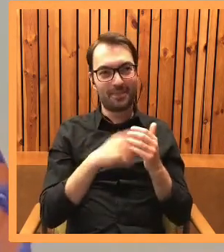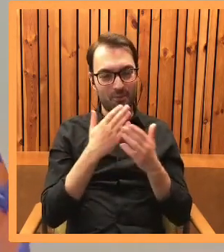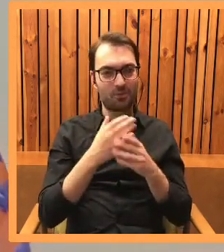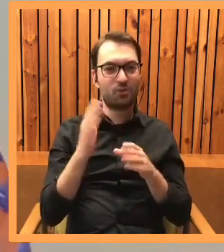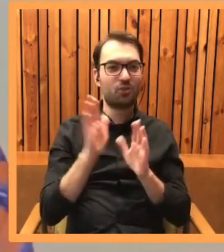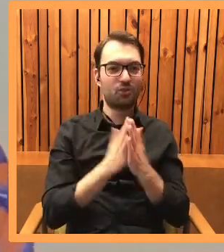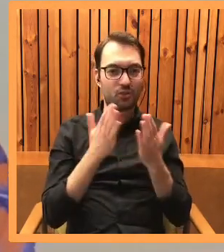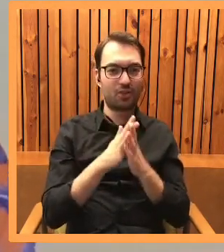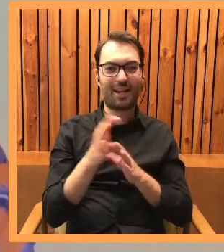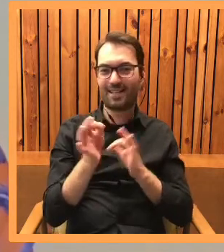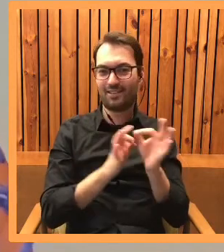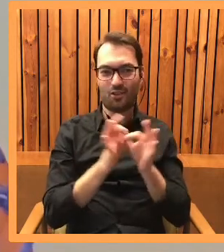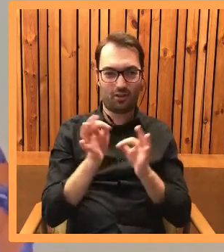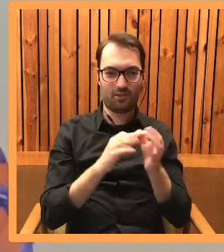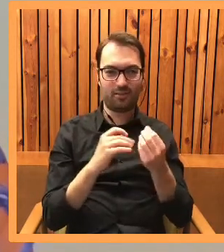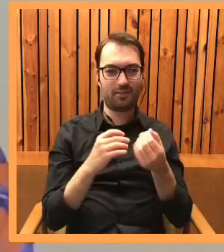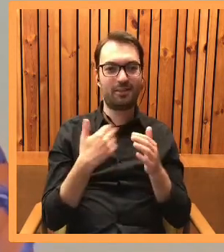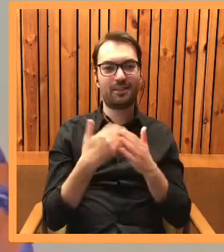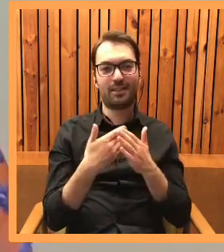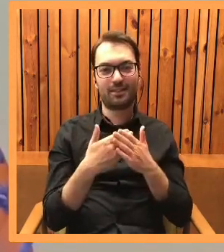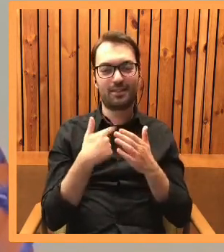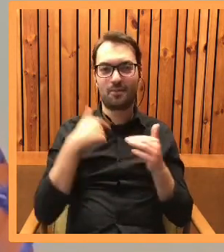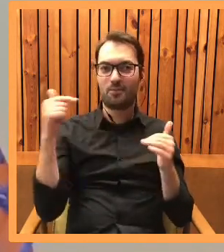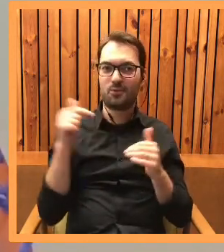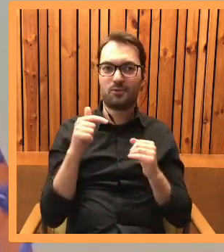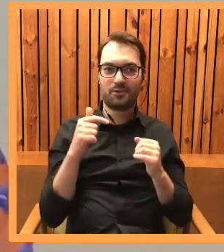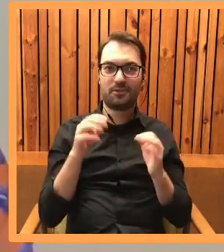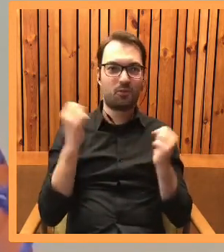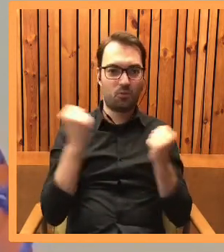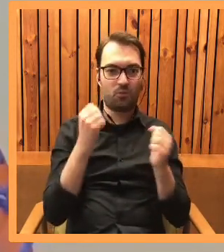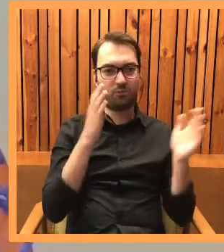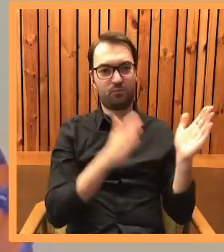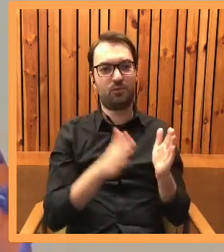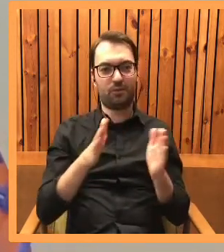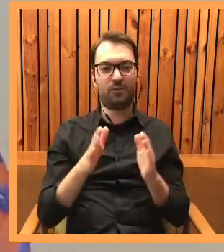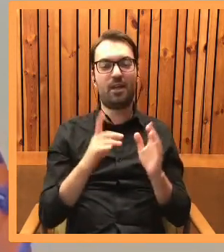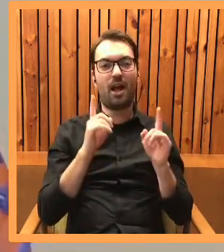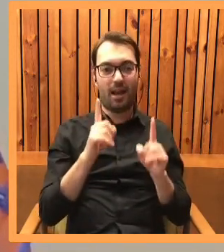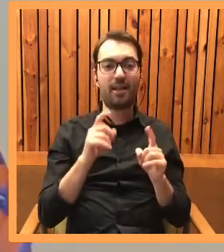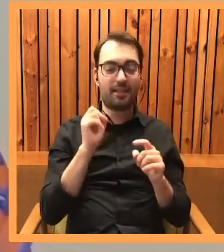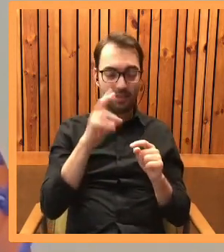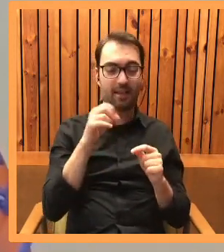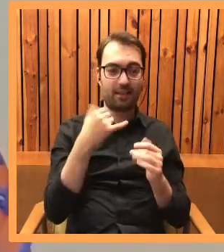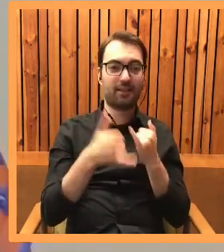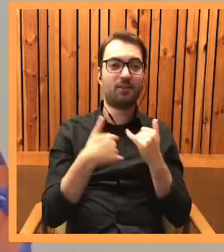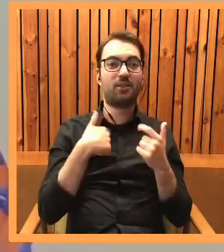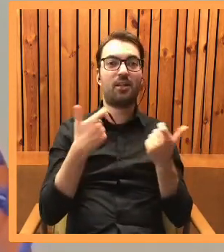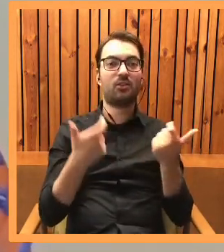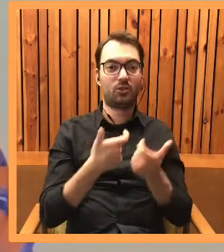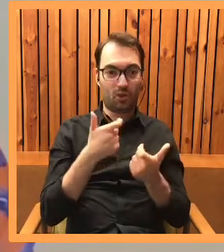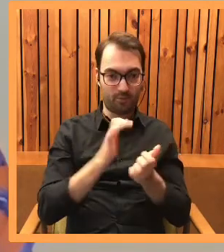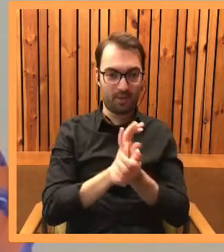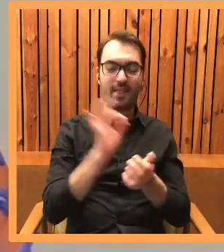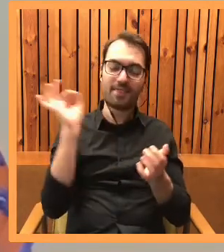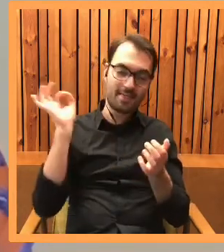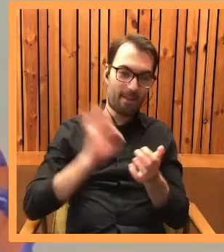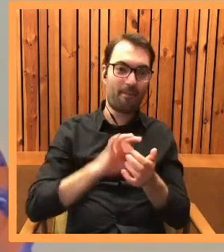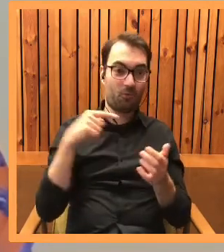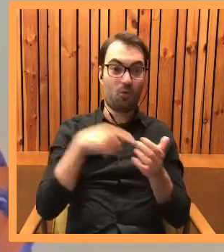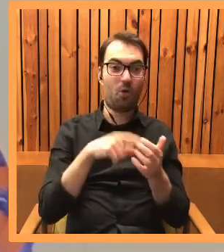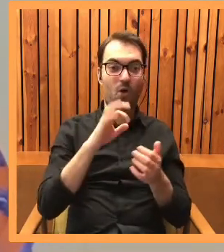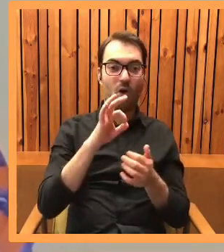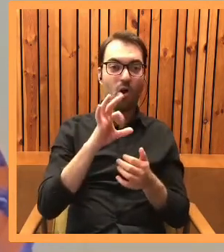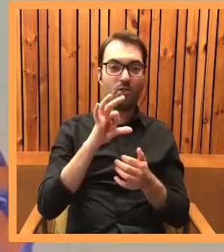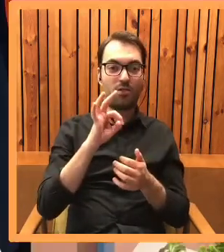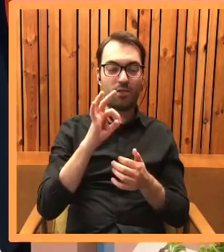historyczna. W związku z tym muszę się do tego bardziej przygotować. Ale tak, jeżeli coś powstanie, to na pewno będzie to o te.